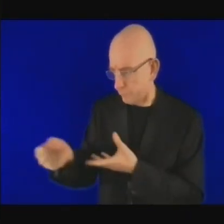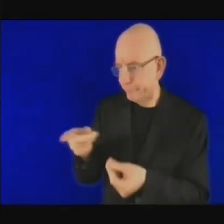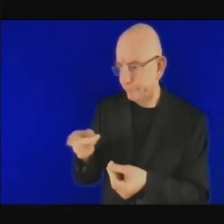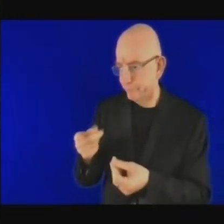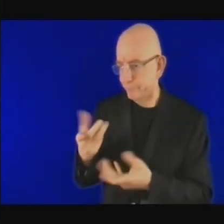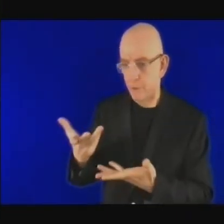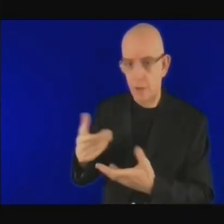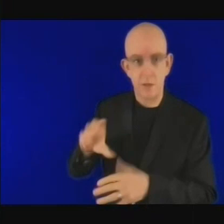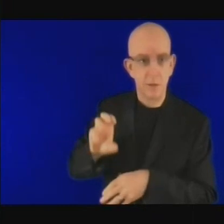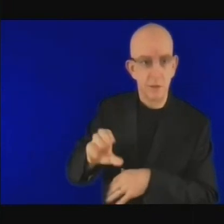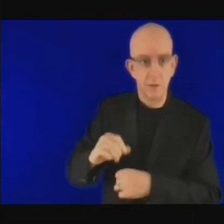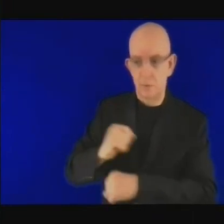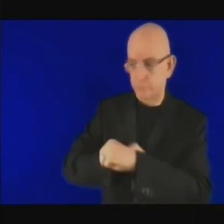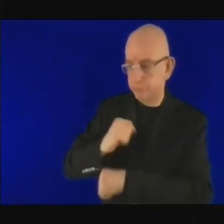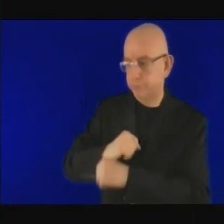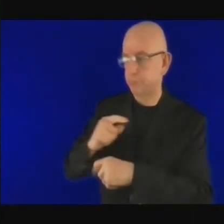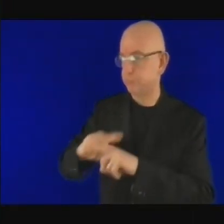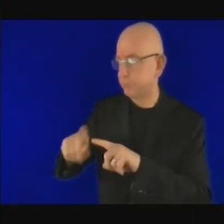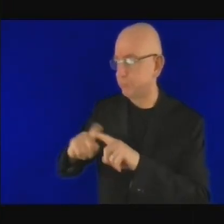'adaptation